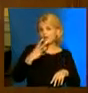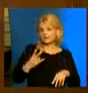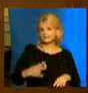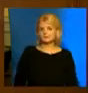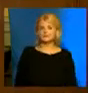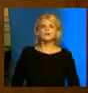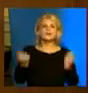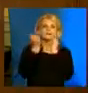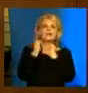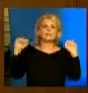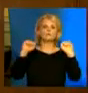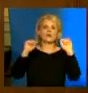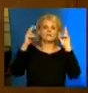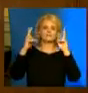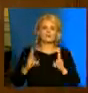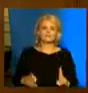Demokráciában.